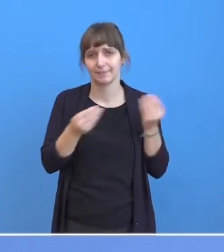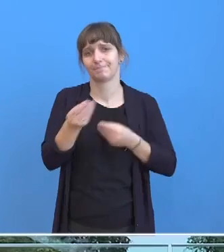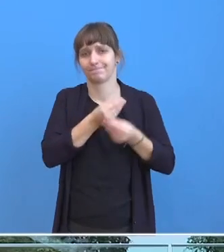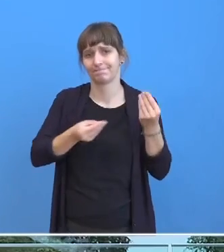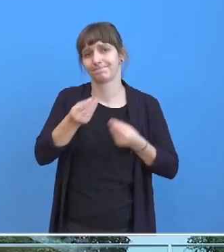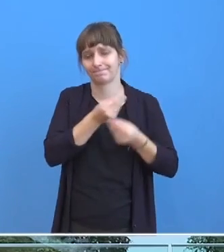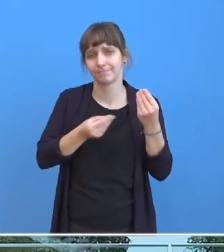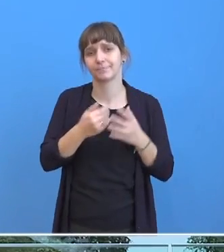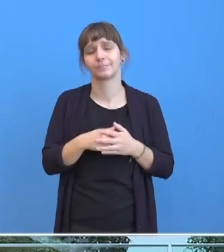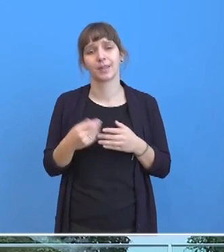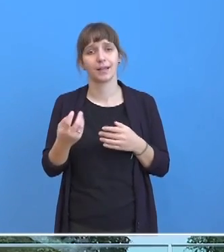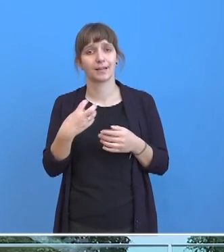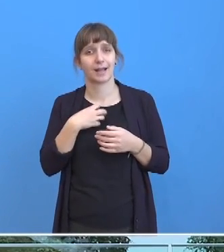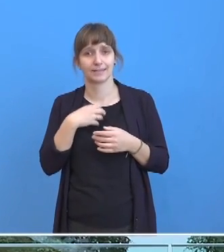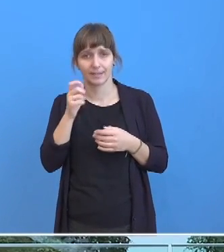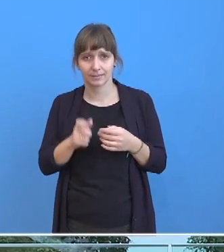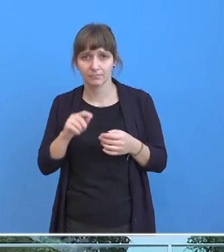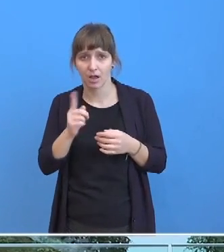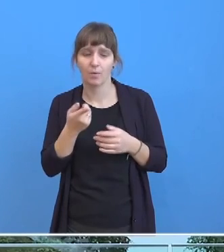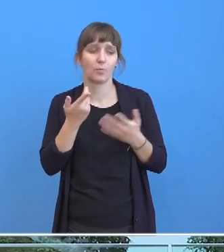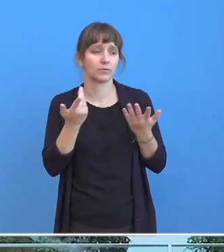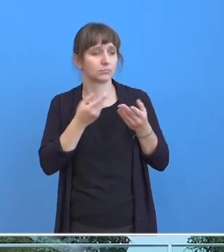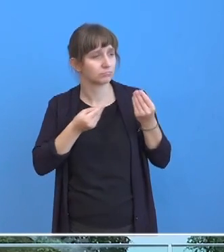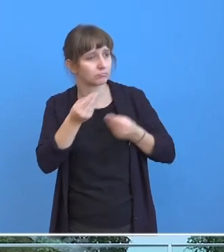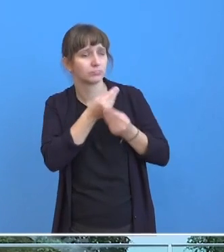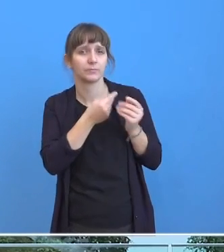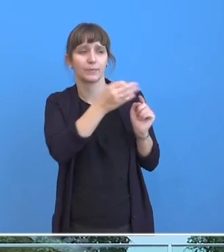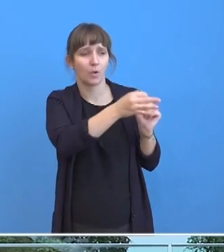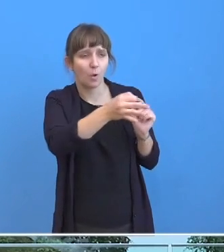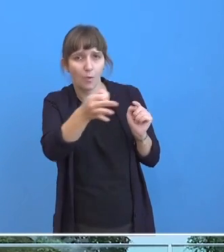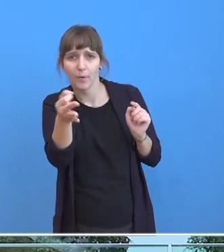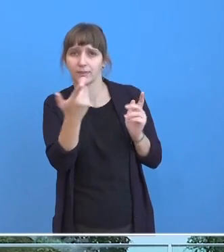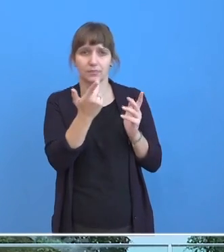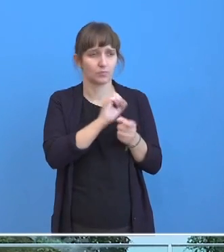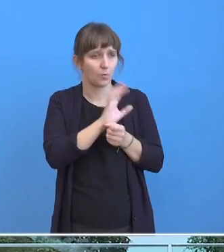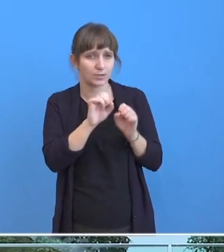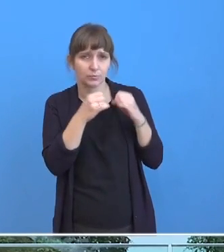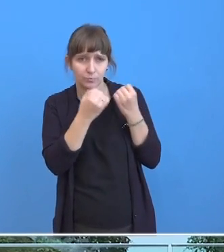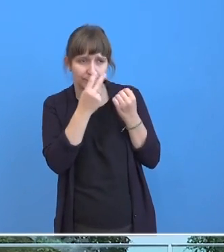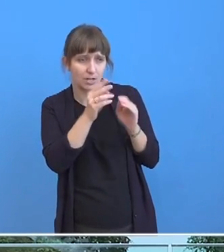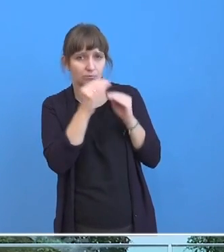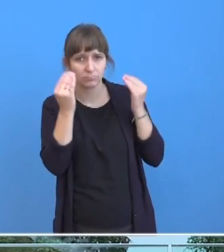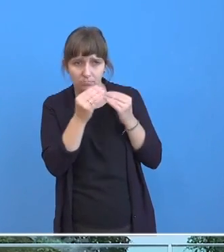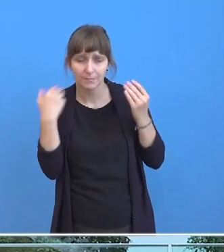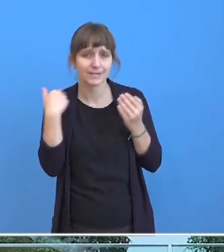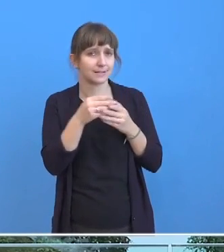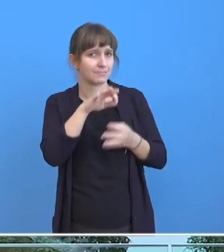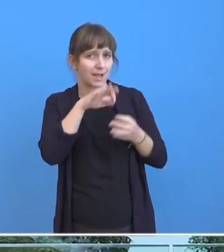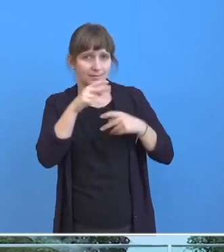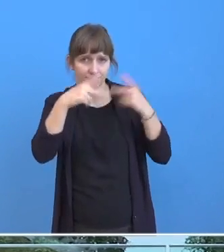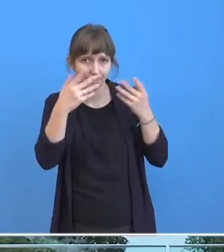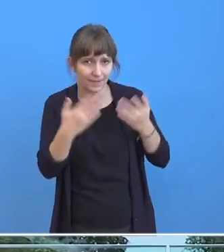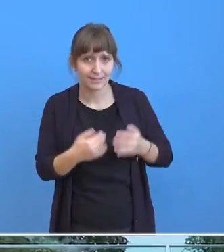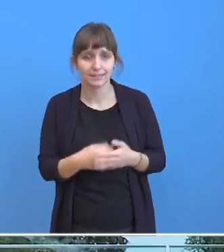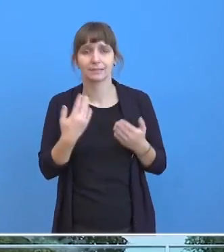Die Kanzlerin wird sich da über die Corona-Lage vor Ort informieren und über die eingeleiteten Maßnahmen. Ich kann jetzt